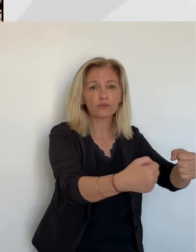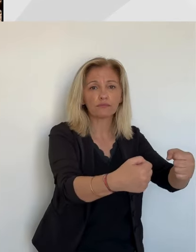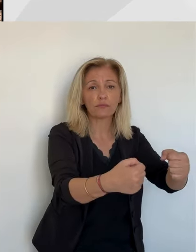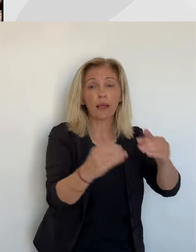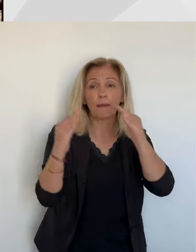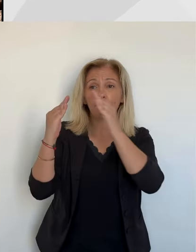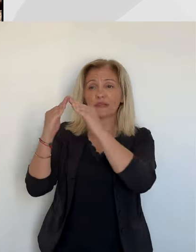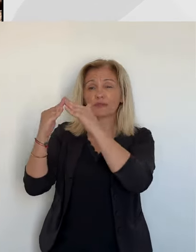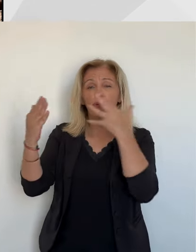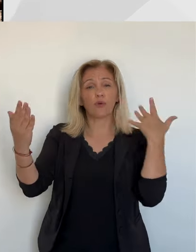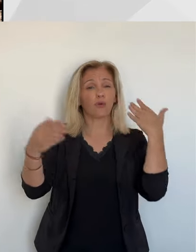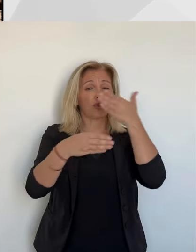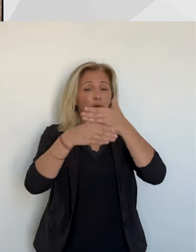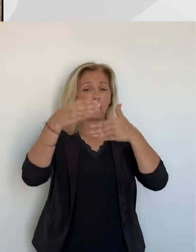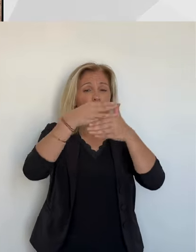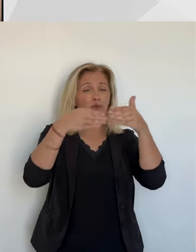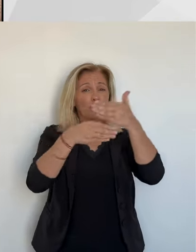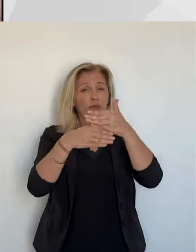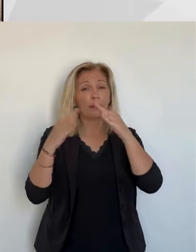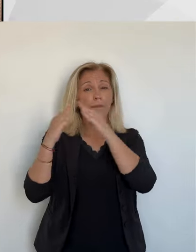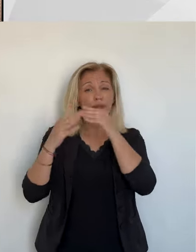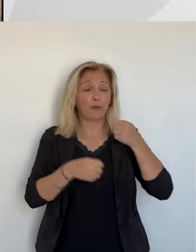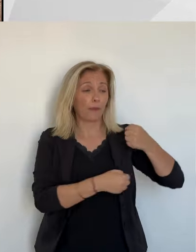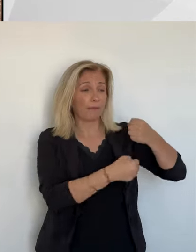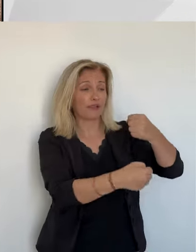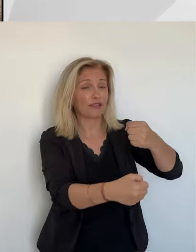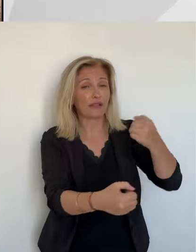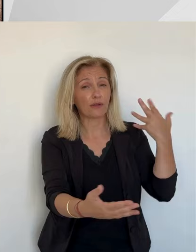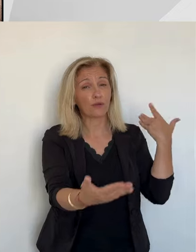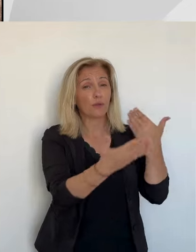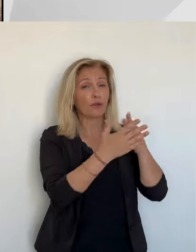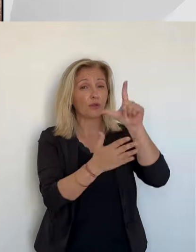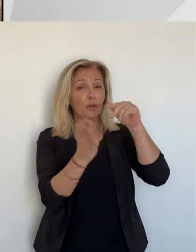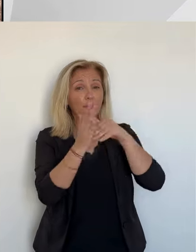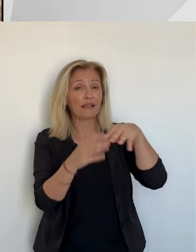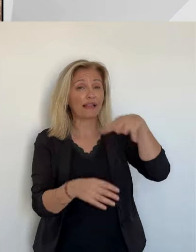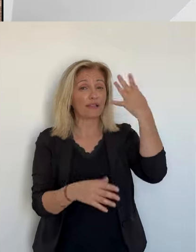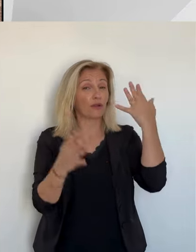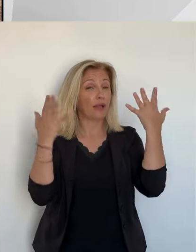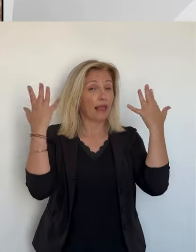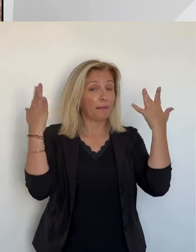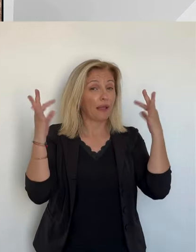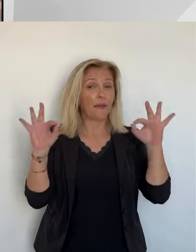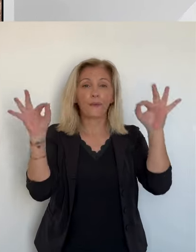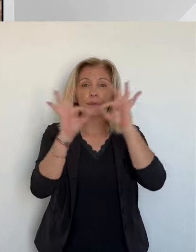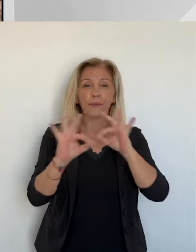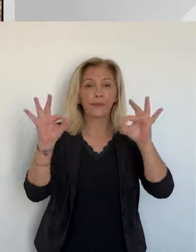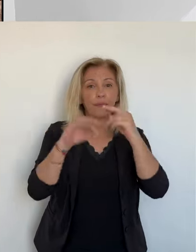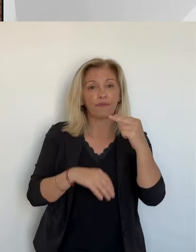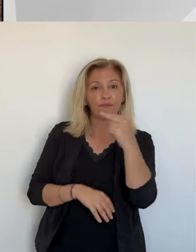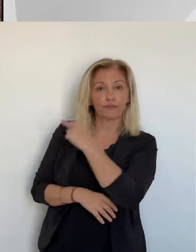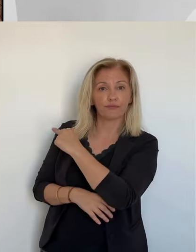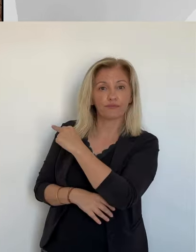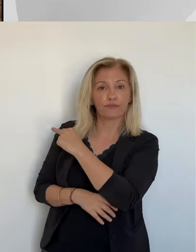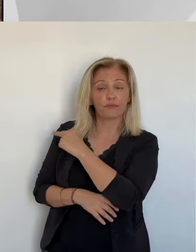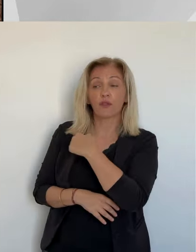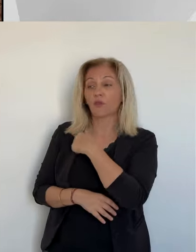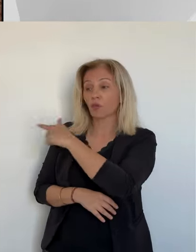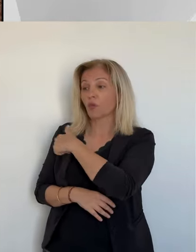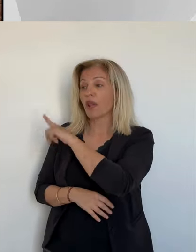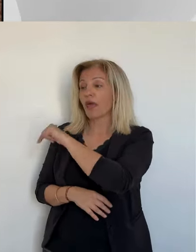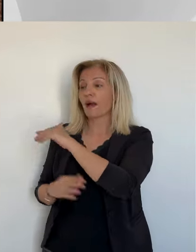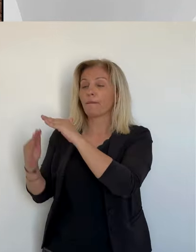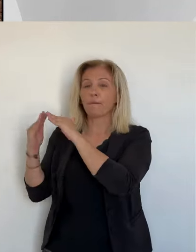maison d'hébergerie restaurée à la main depuis 2014. On a un hangar agricole à côté où il y a l'eau chaude, l'électricité.